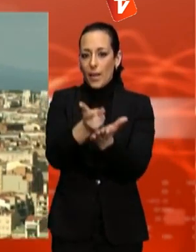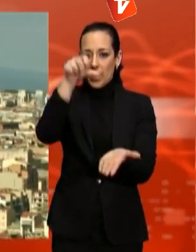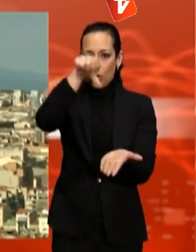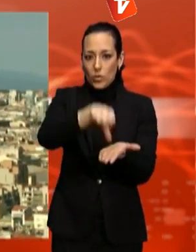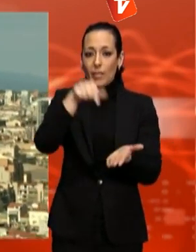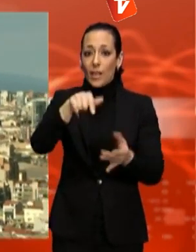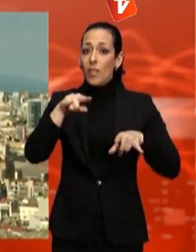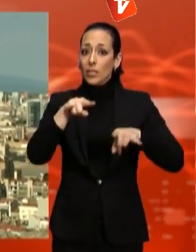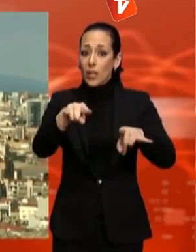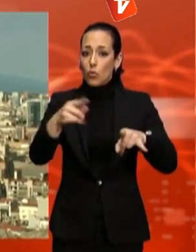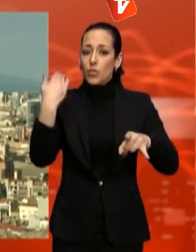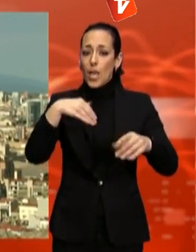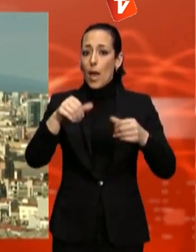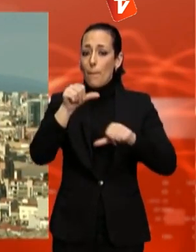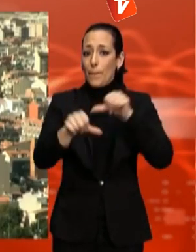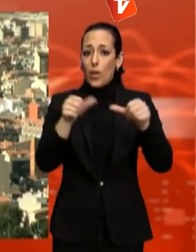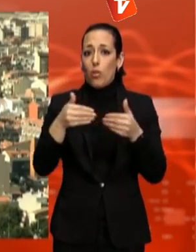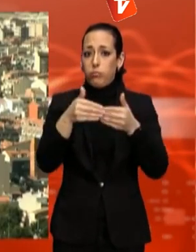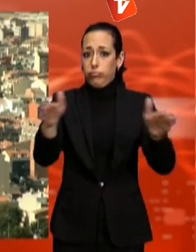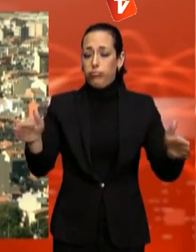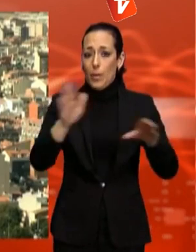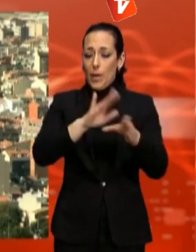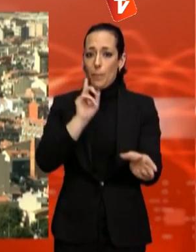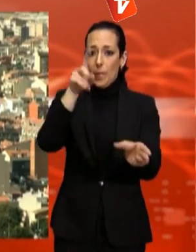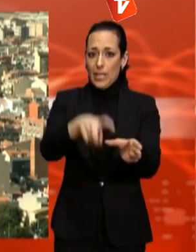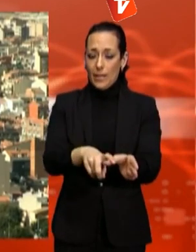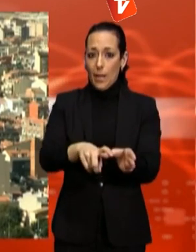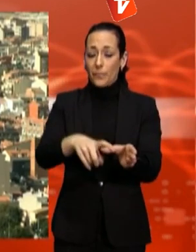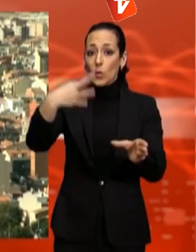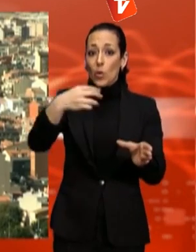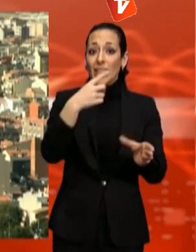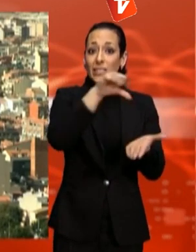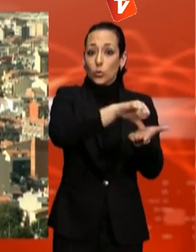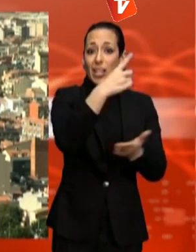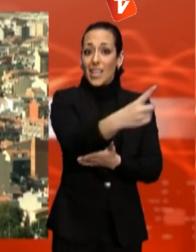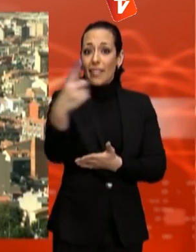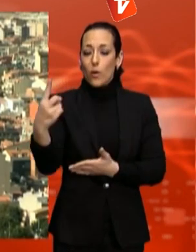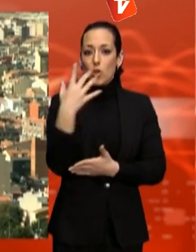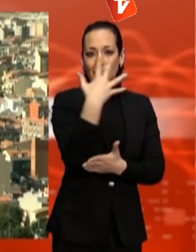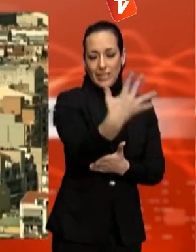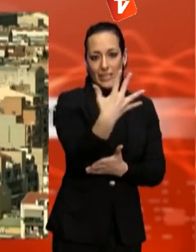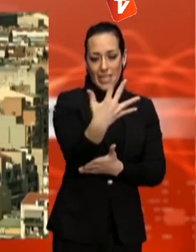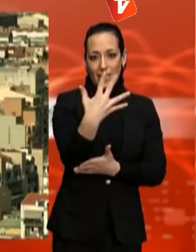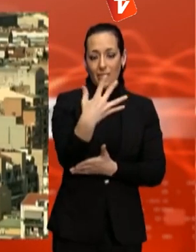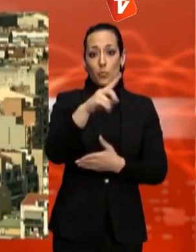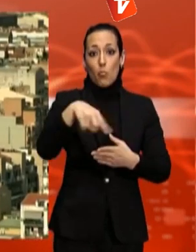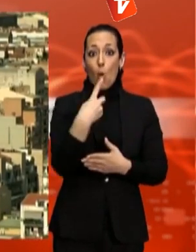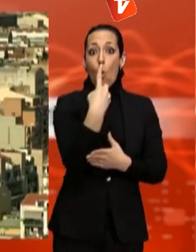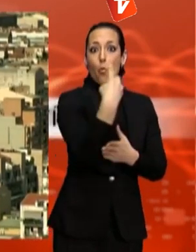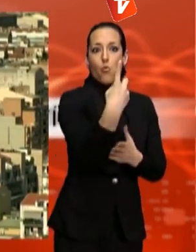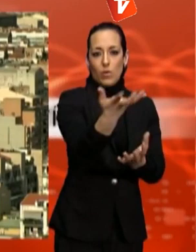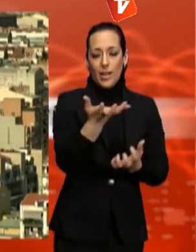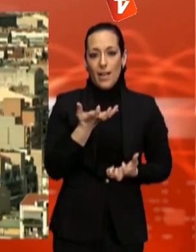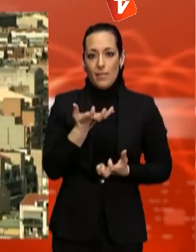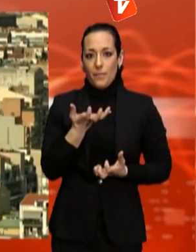de selecció dels casos presentats. Només cinc seran els finalistes a cada ciutat i d'aquests, només un de cada població en serà el guanyador. El